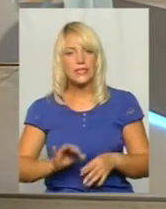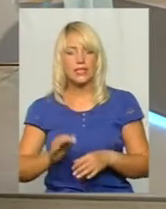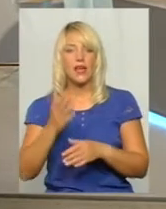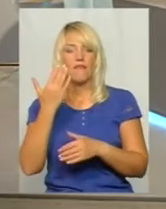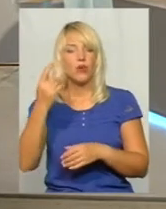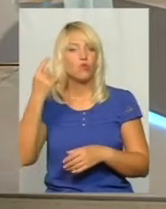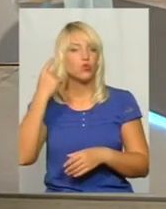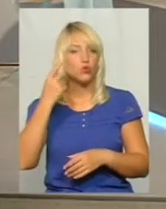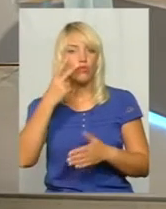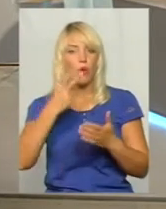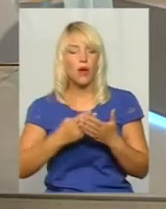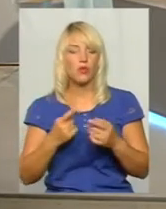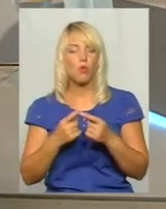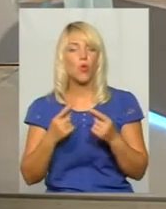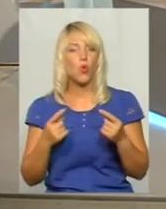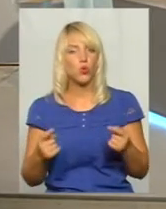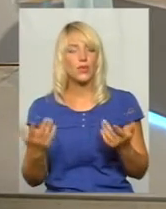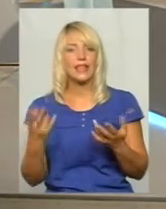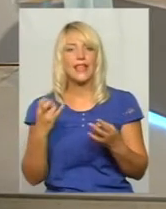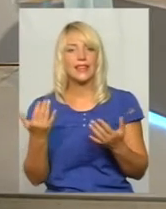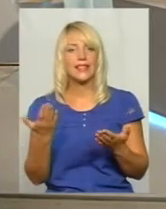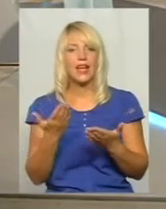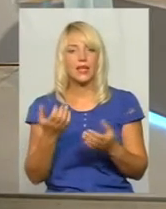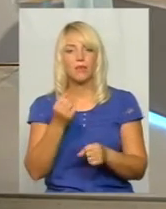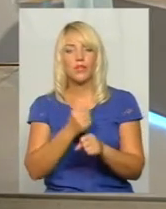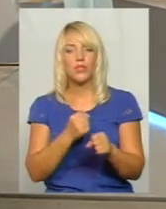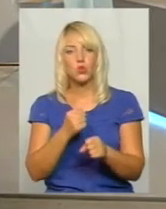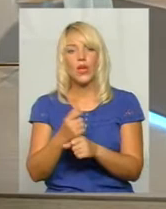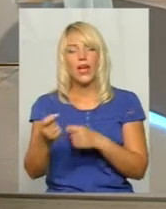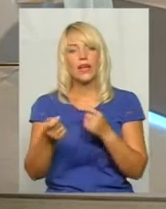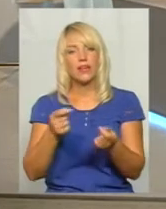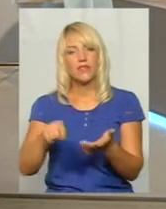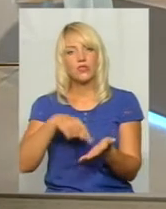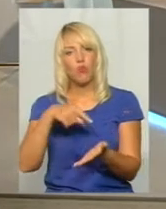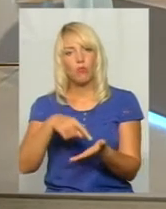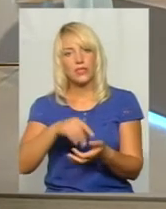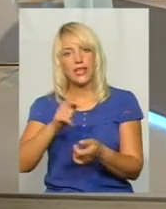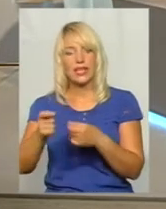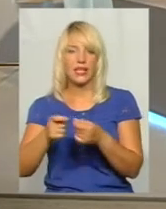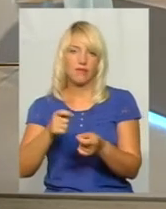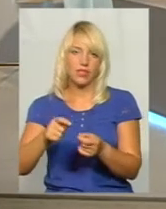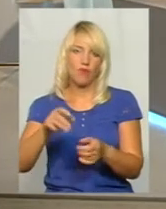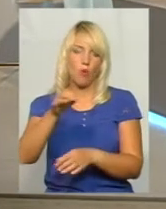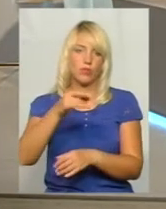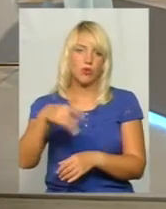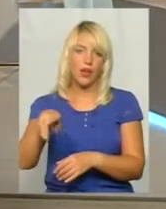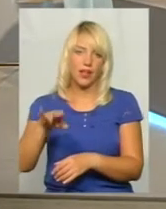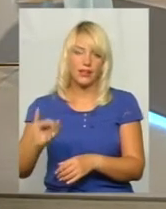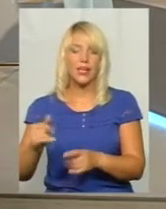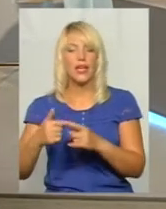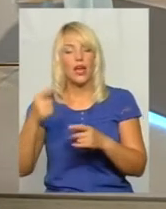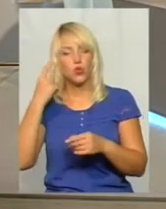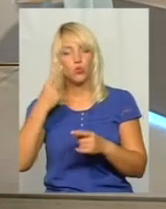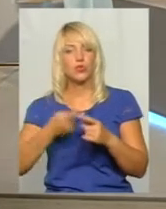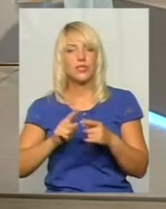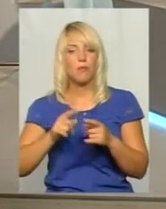той продукт, над яким сьогодні працює керівництво міста і працює керівництво обласної ради. І я думаю, що цим продуктом